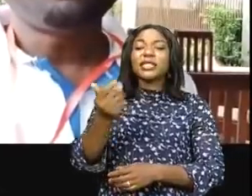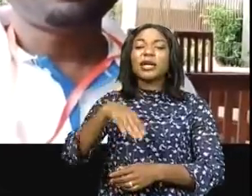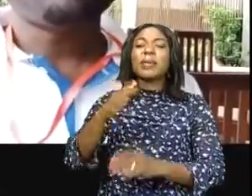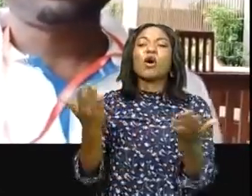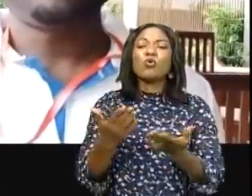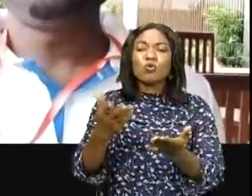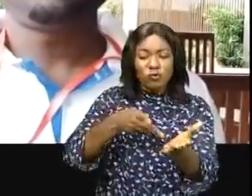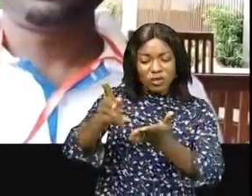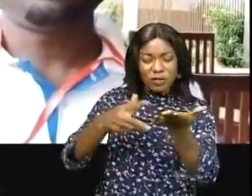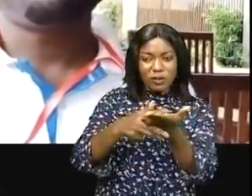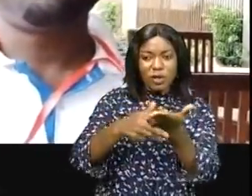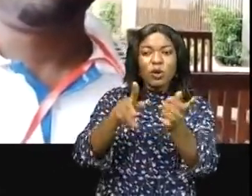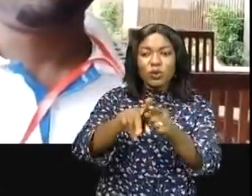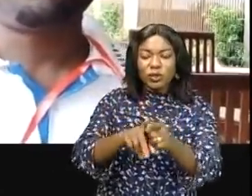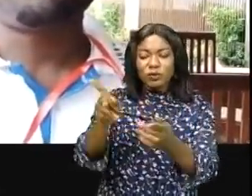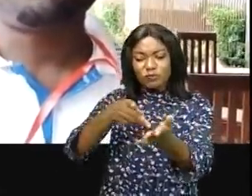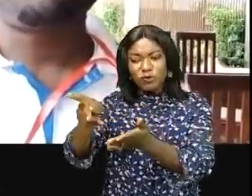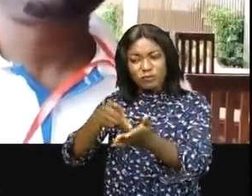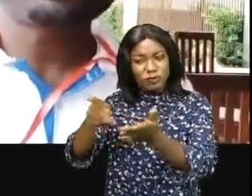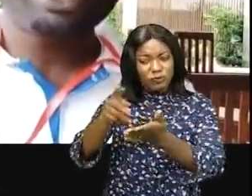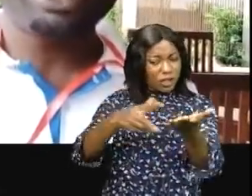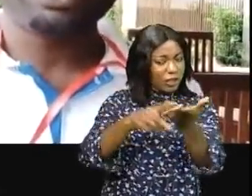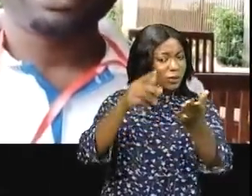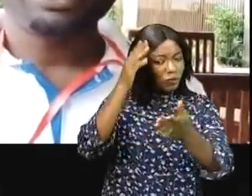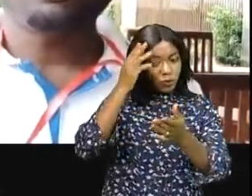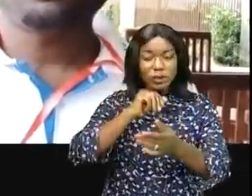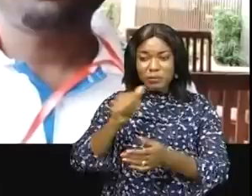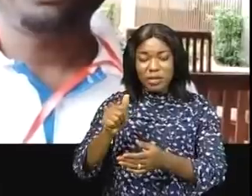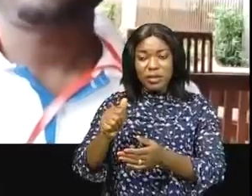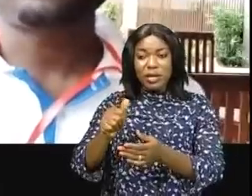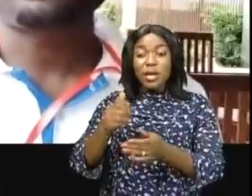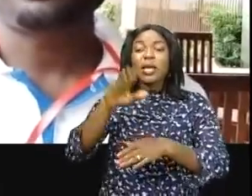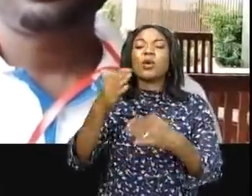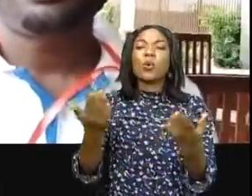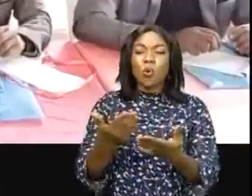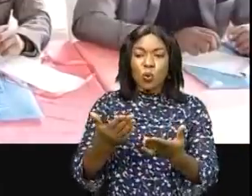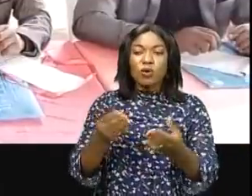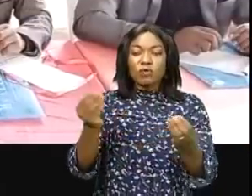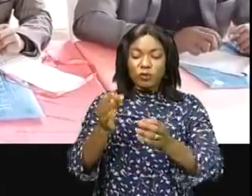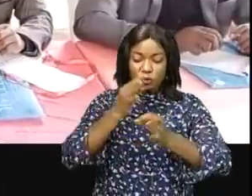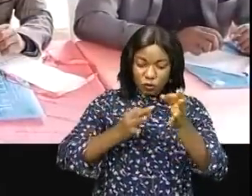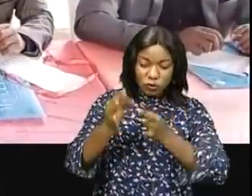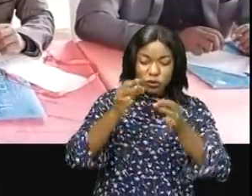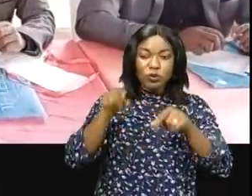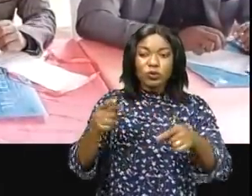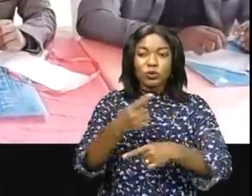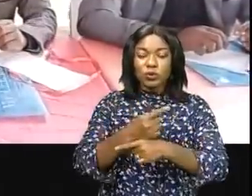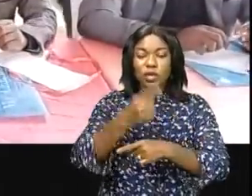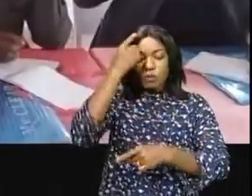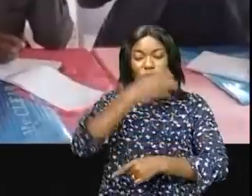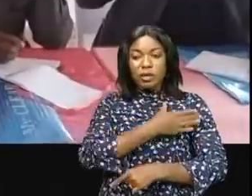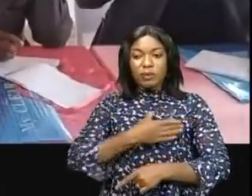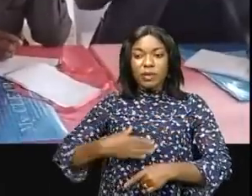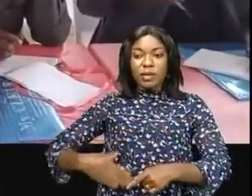nous ne sommes que limités pour nous acquitter de nos impôts et taxes pour le maire de Boutemo maître